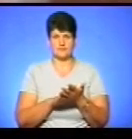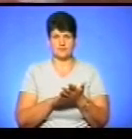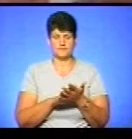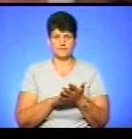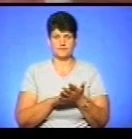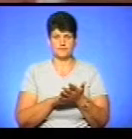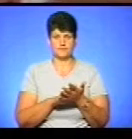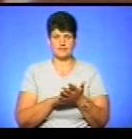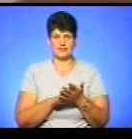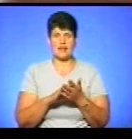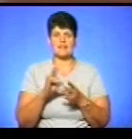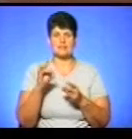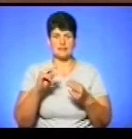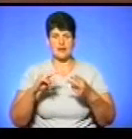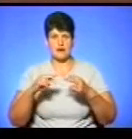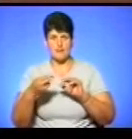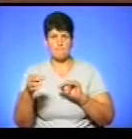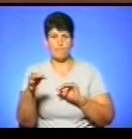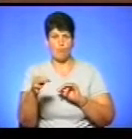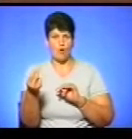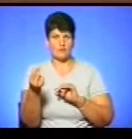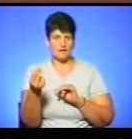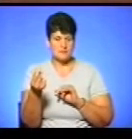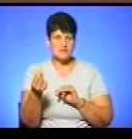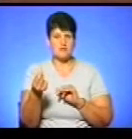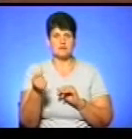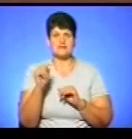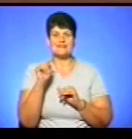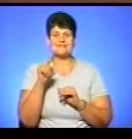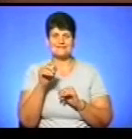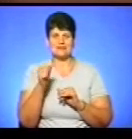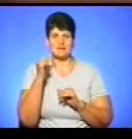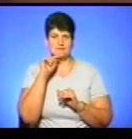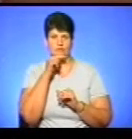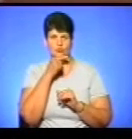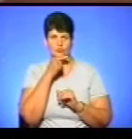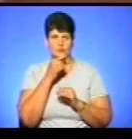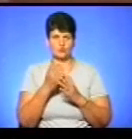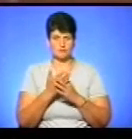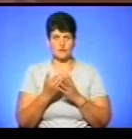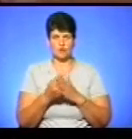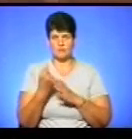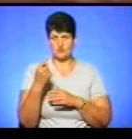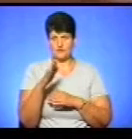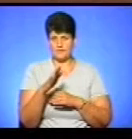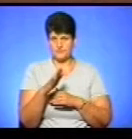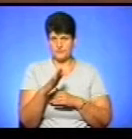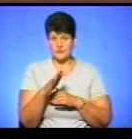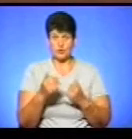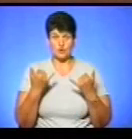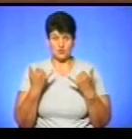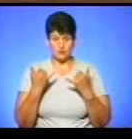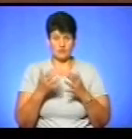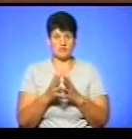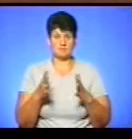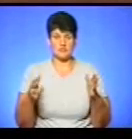монетизацію, тобто повернення коштів за економені сути до 1 вересня. Сьогодні вже більше